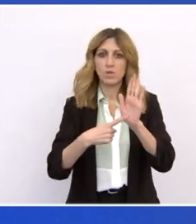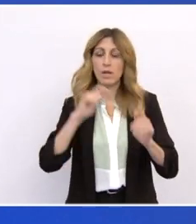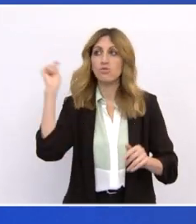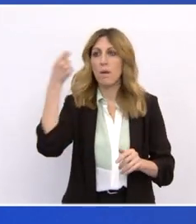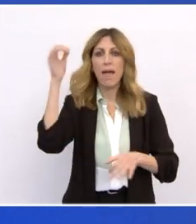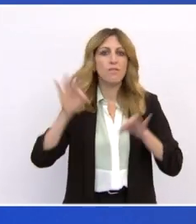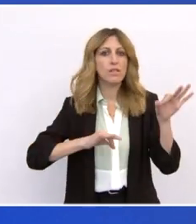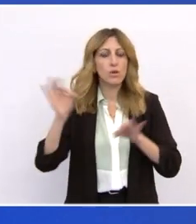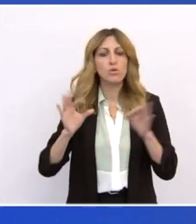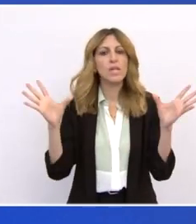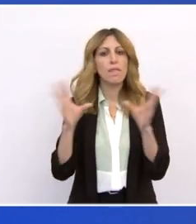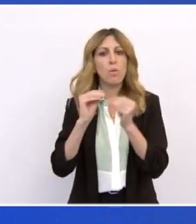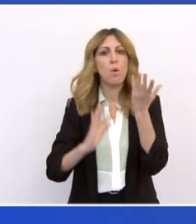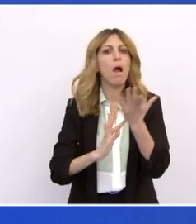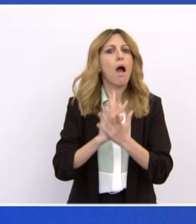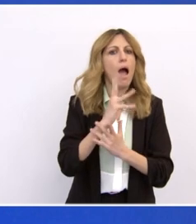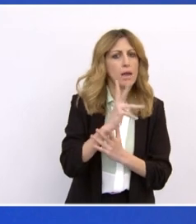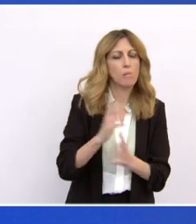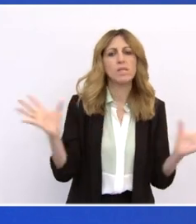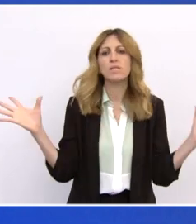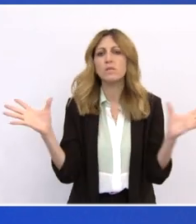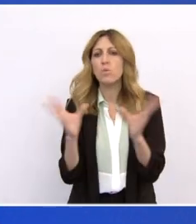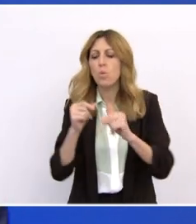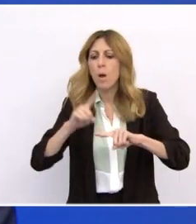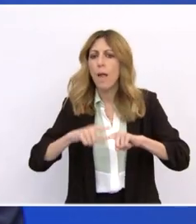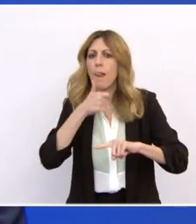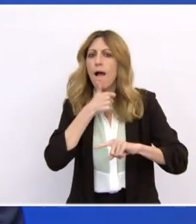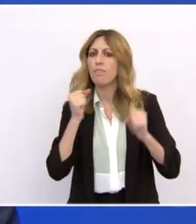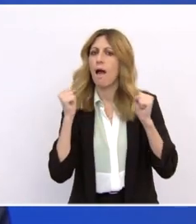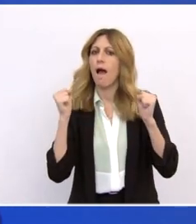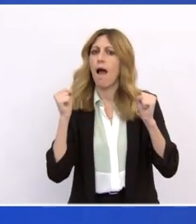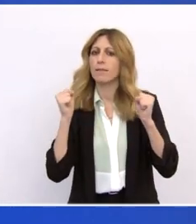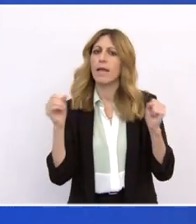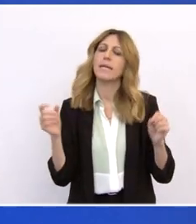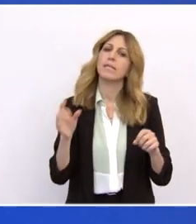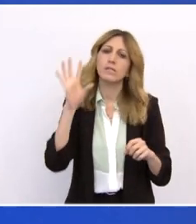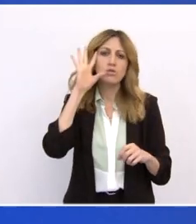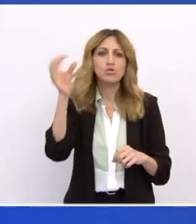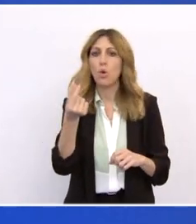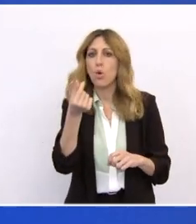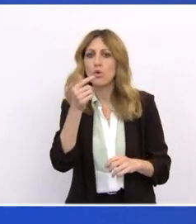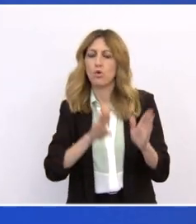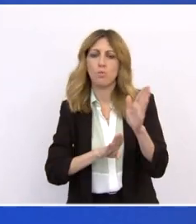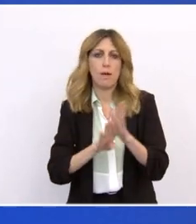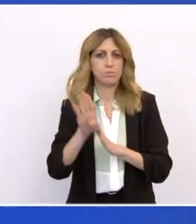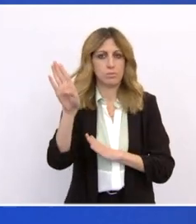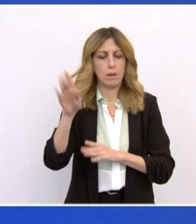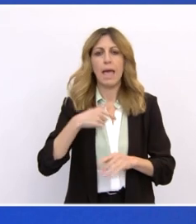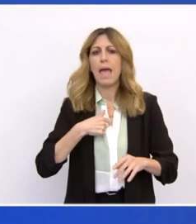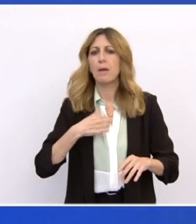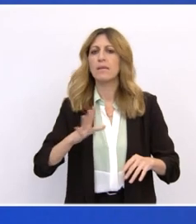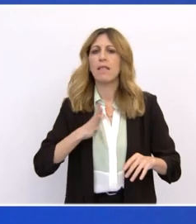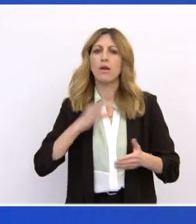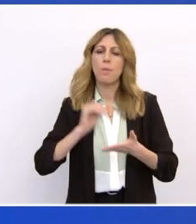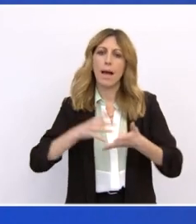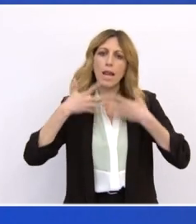Ανάκαμψης και Ανθεκτικότητας. Ένα αναπτυξιακτό σχέδιο που φιλοδοξούμε να μην είναι ένα ακόμα αναπτυξιακό σχέδιο.